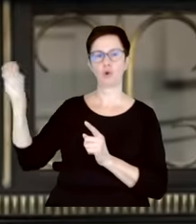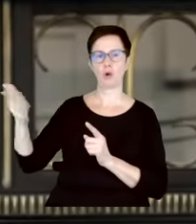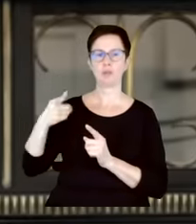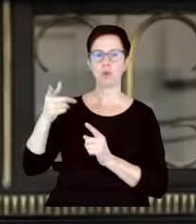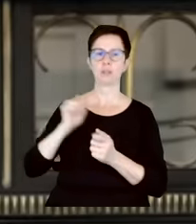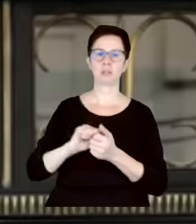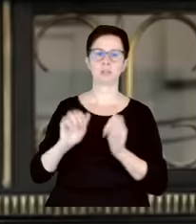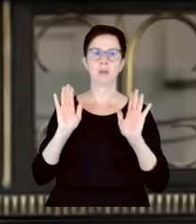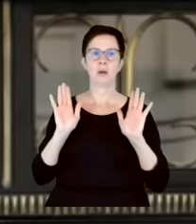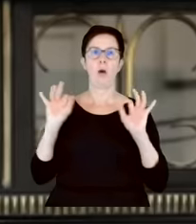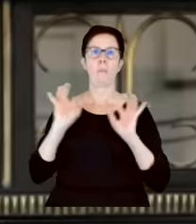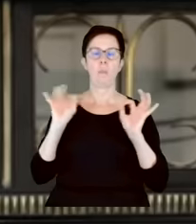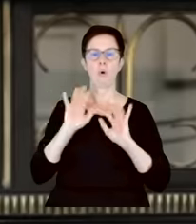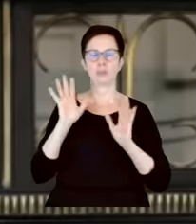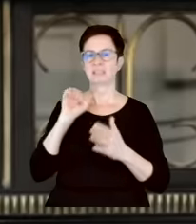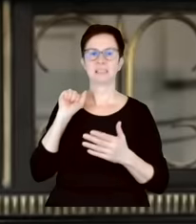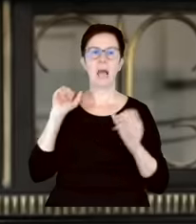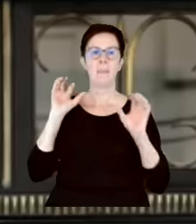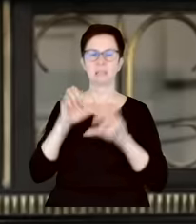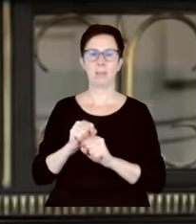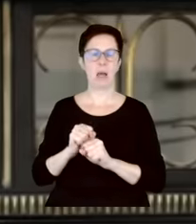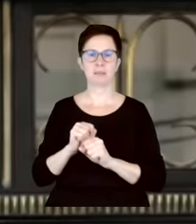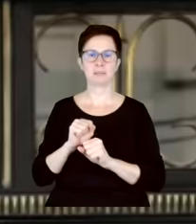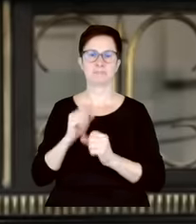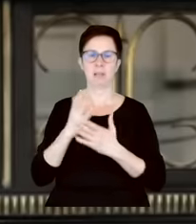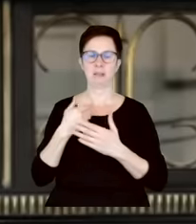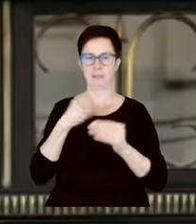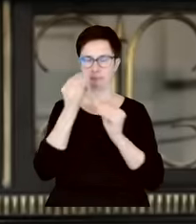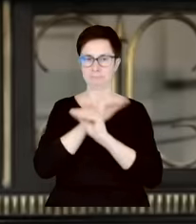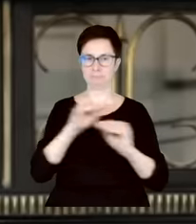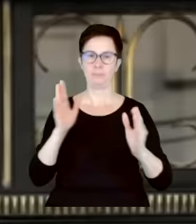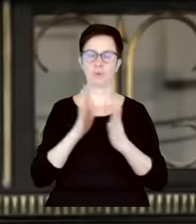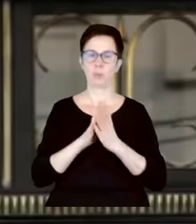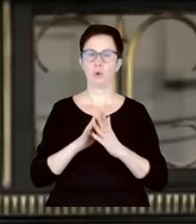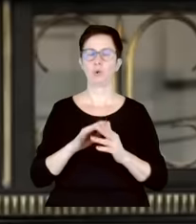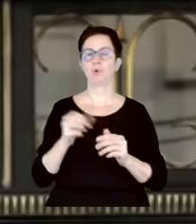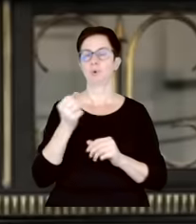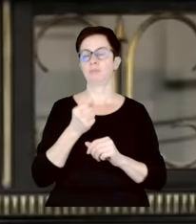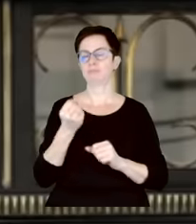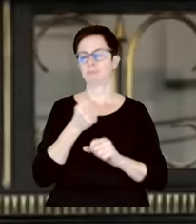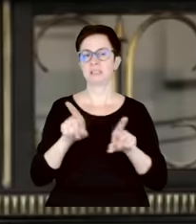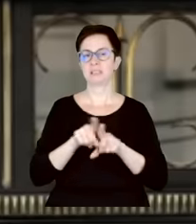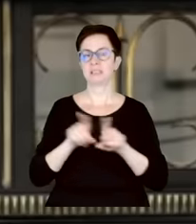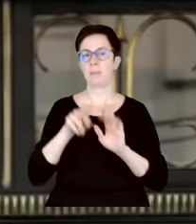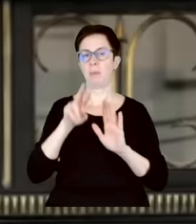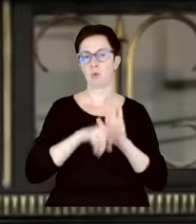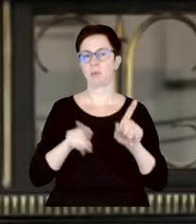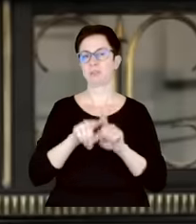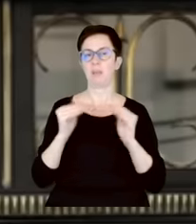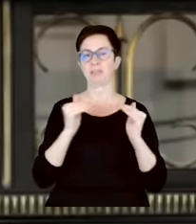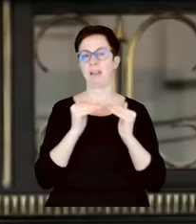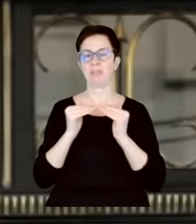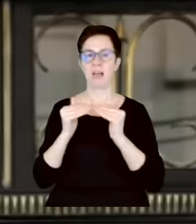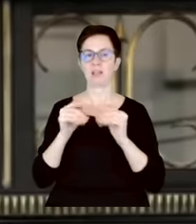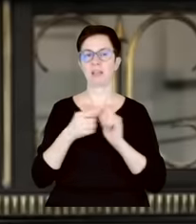po prostu zamach niesamowity. Ja apeluję, aby stosować te same reguły i te same standardy w stosunku do wszystkich.